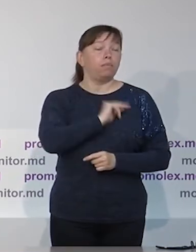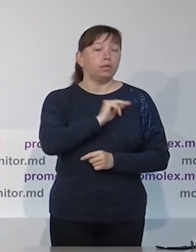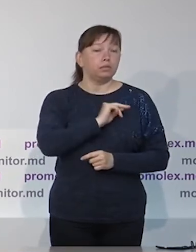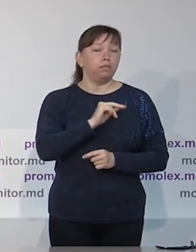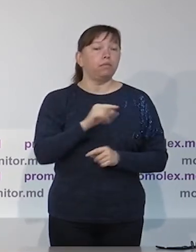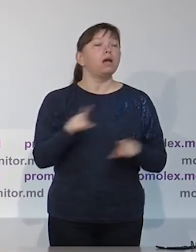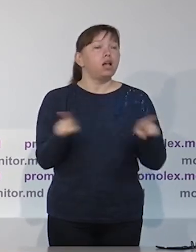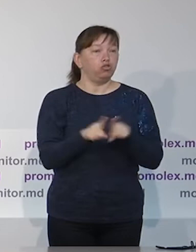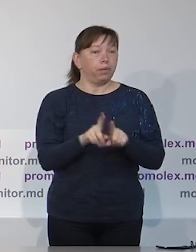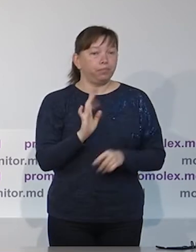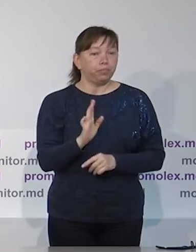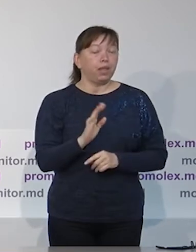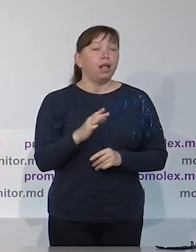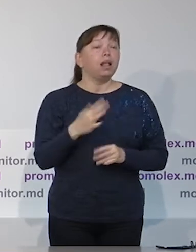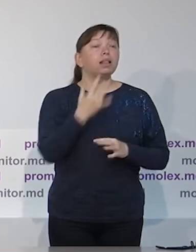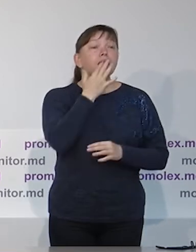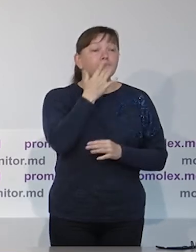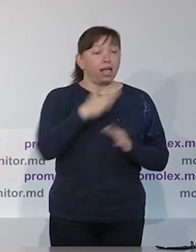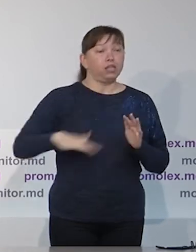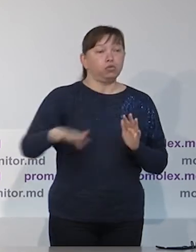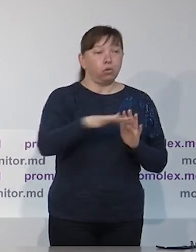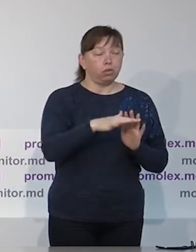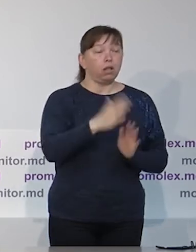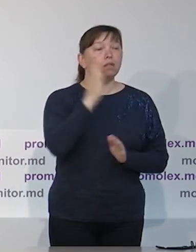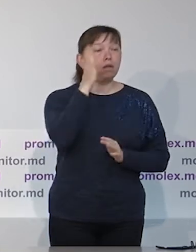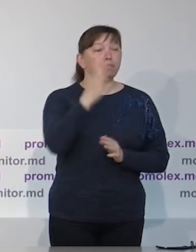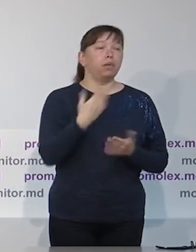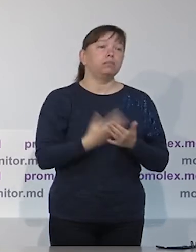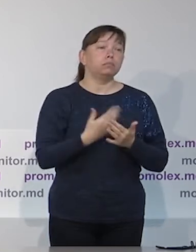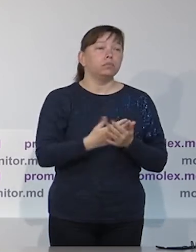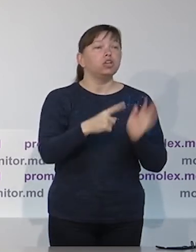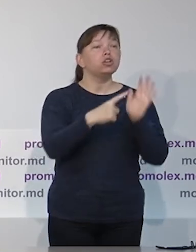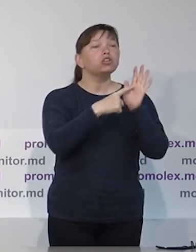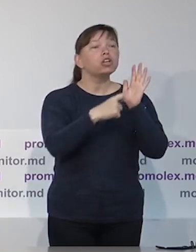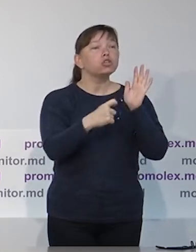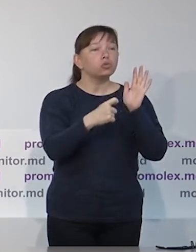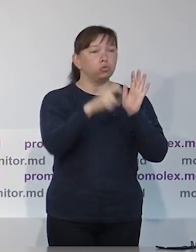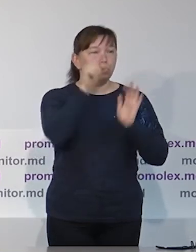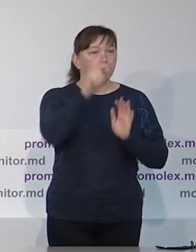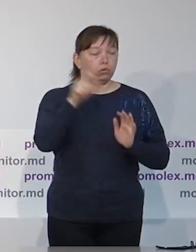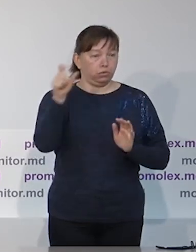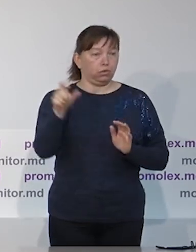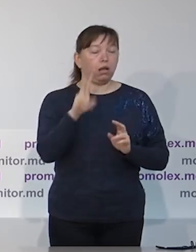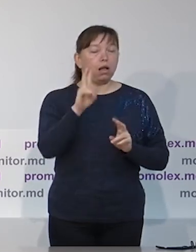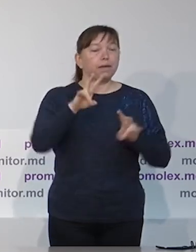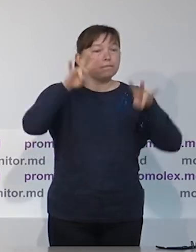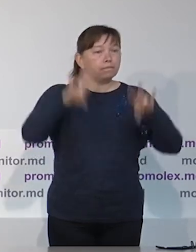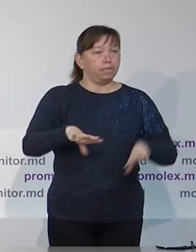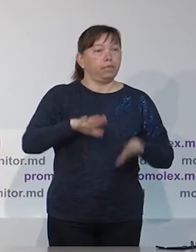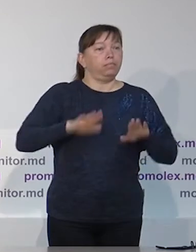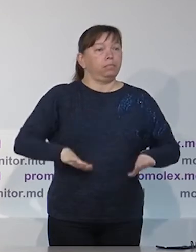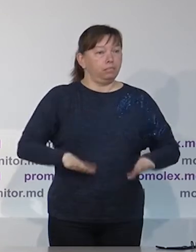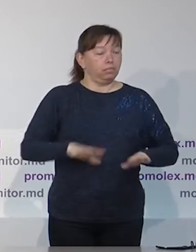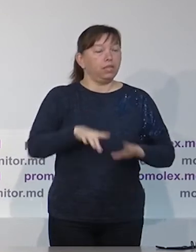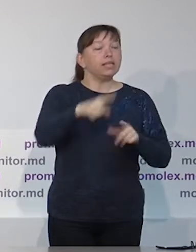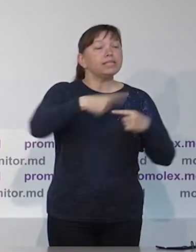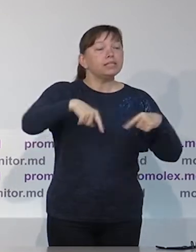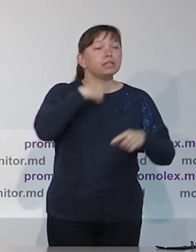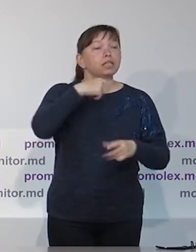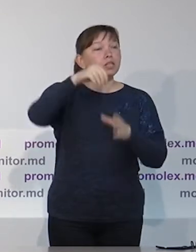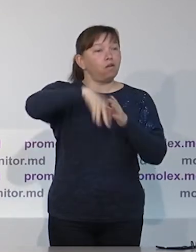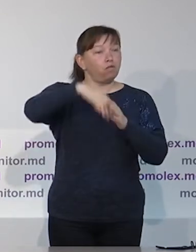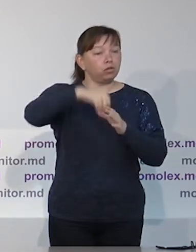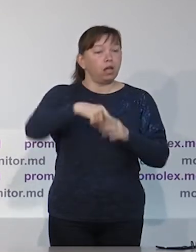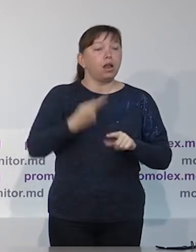мы будем работать в таком формате. На национальном уровне у нас будет около 600 наблюдателей, закрепленных за